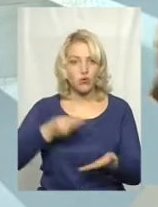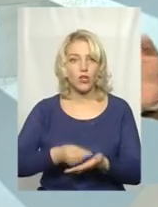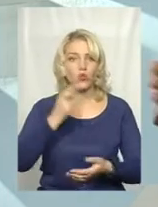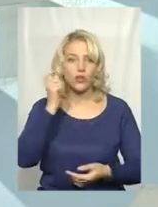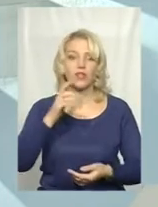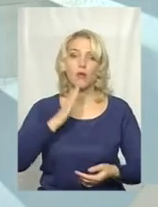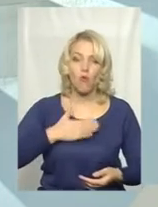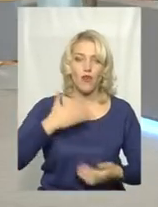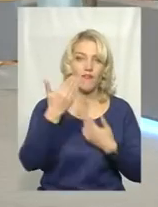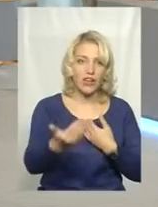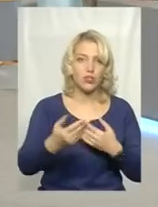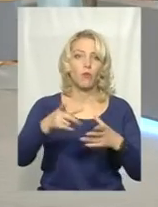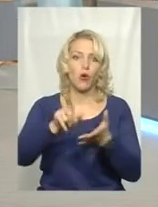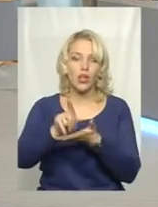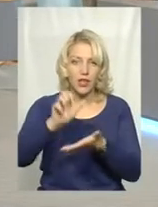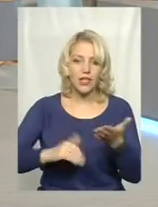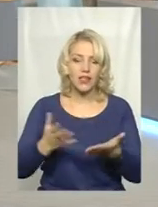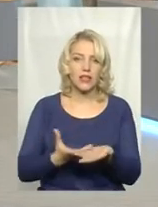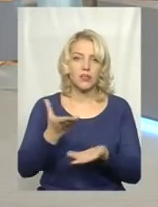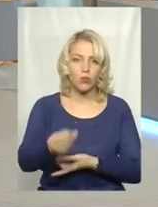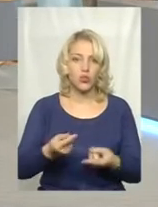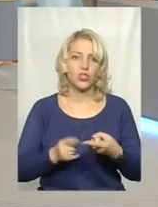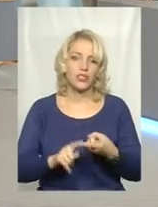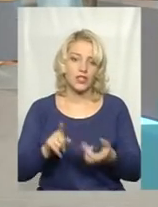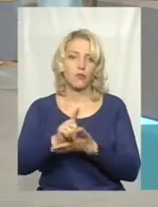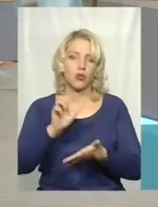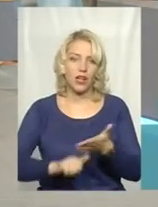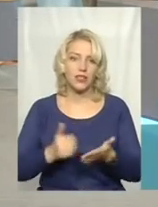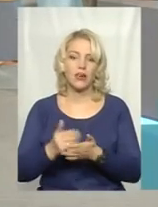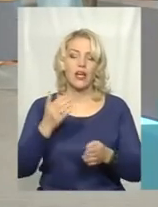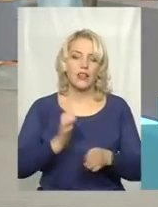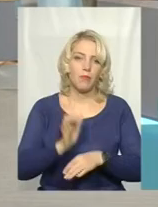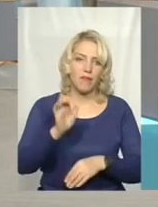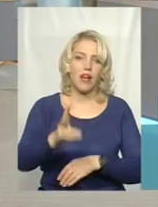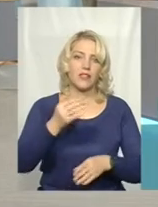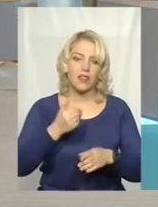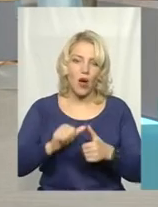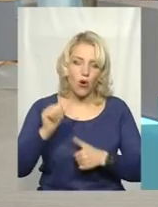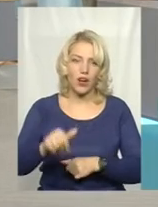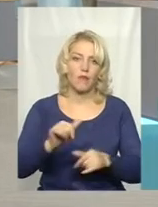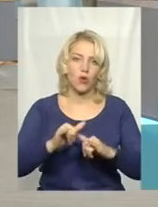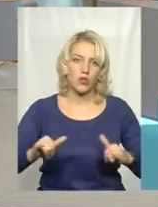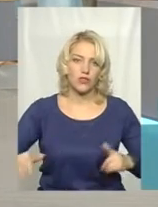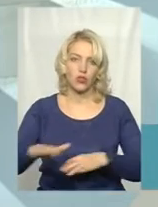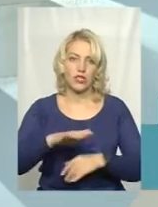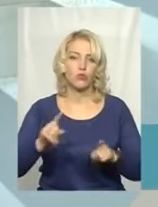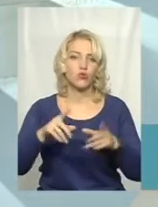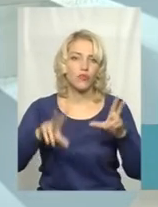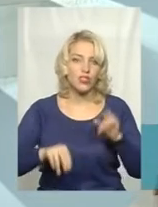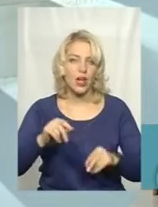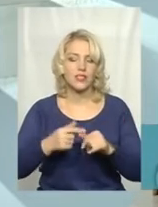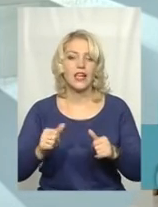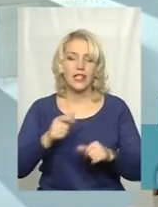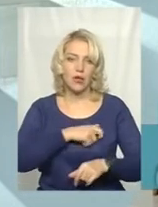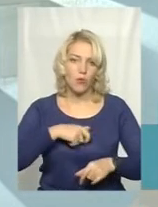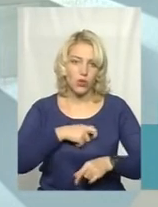Мої і ваші податки, які сплачені. Із цих податків вони направляються на окремий розвиток територій, тому що вважається, що депутати, обрані